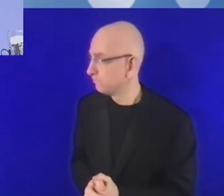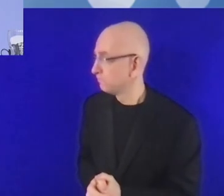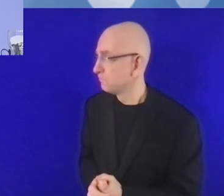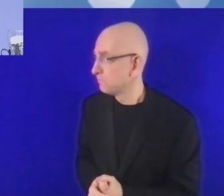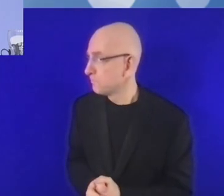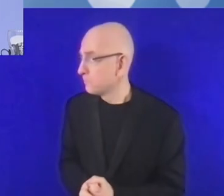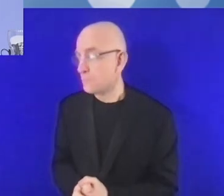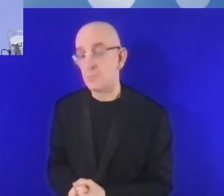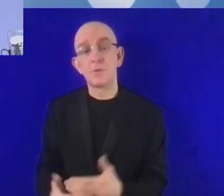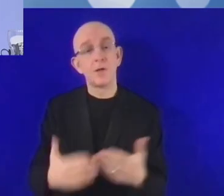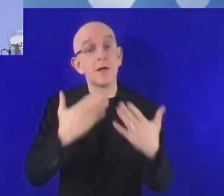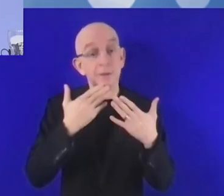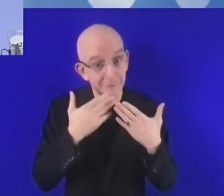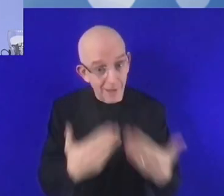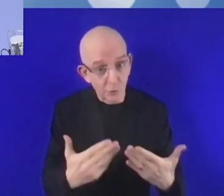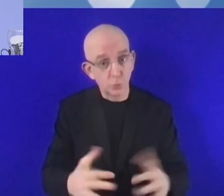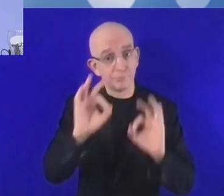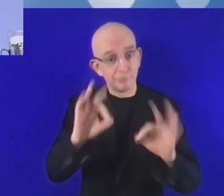نضيف شيئاً إلى هذا الموضوع.